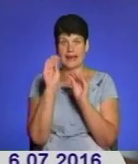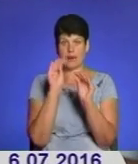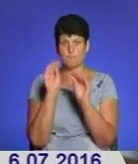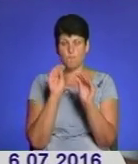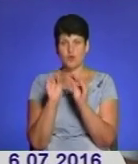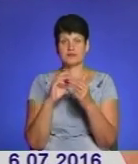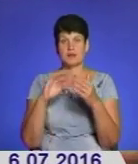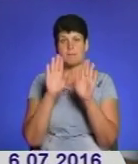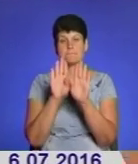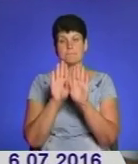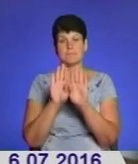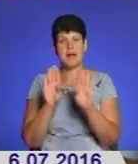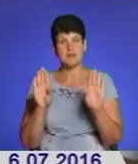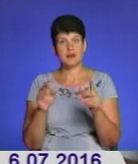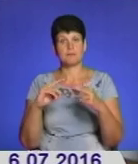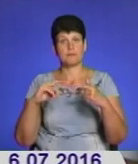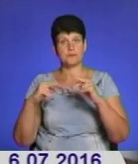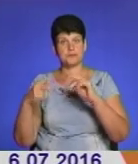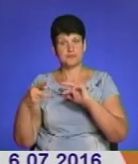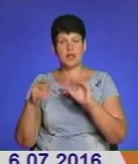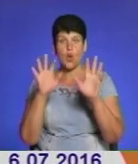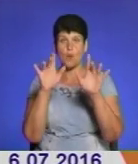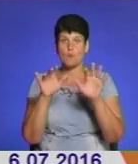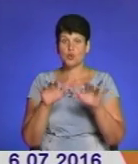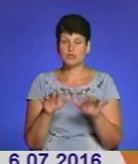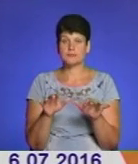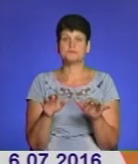меблі поміняли, комп'ютер,